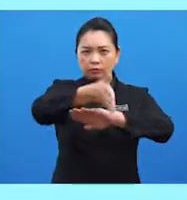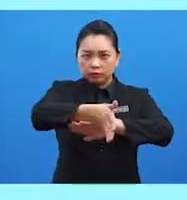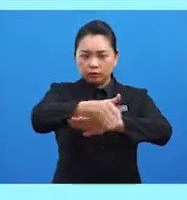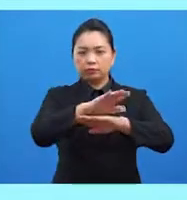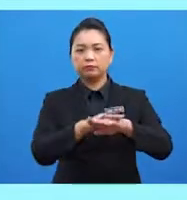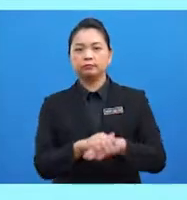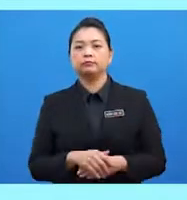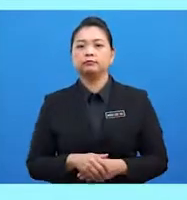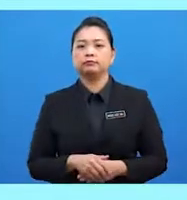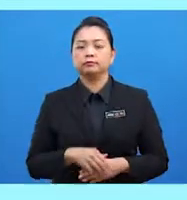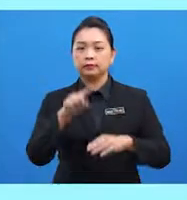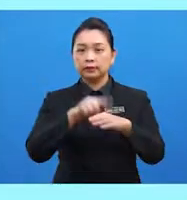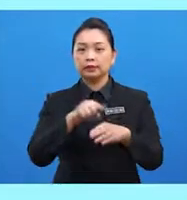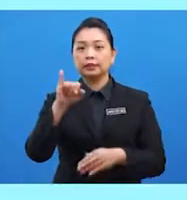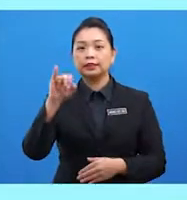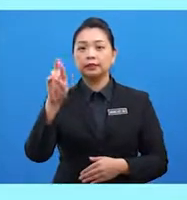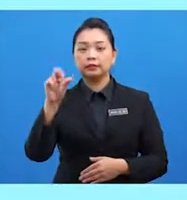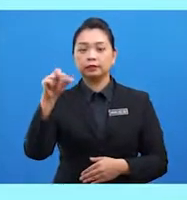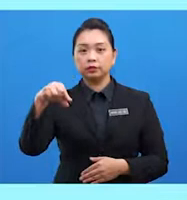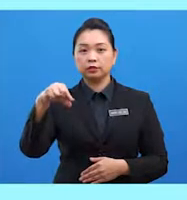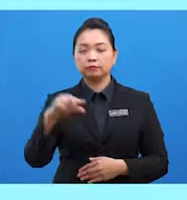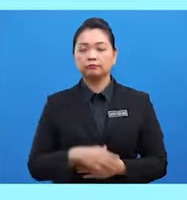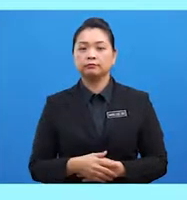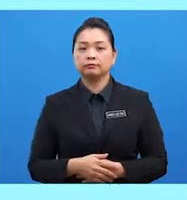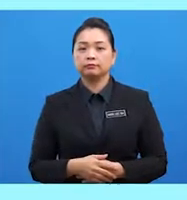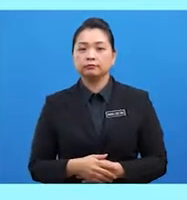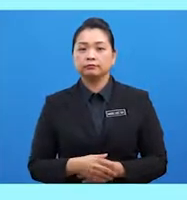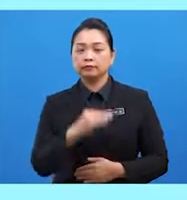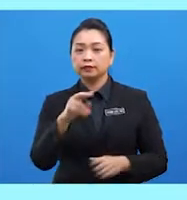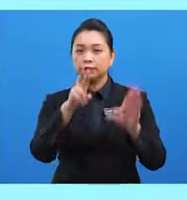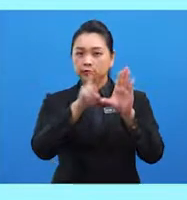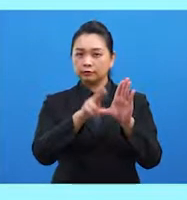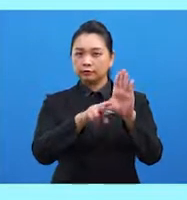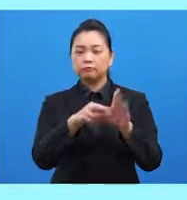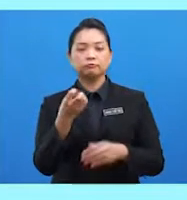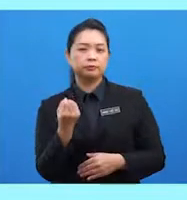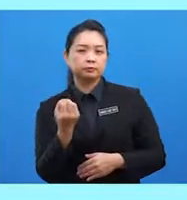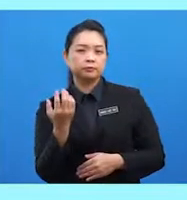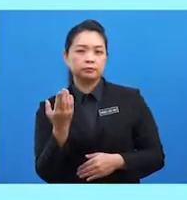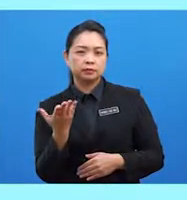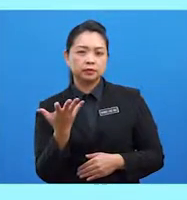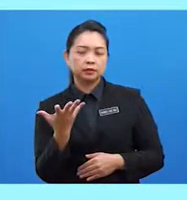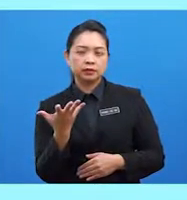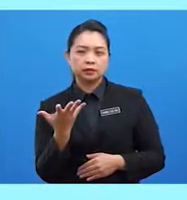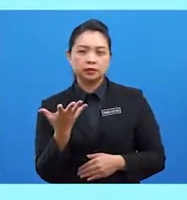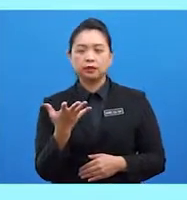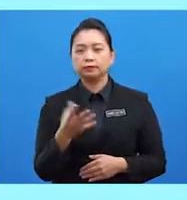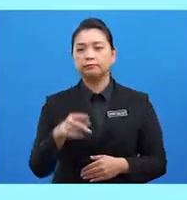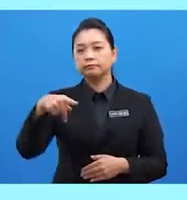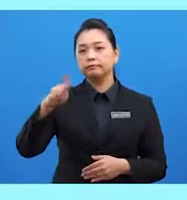PBB di Irak dan Afganistan. Pengerusi beberapa jawatan kuasa PBB